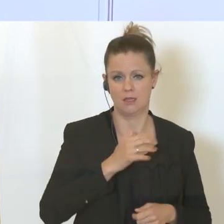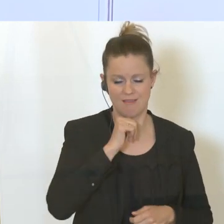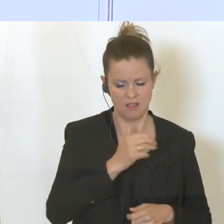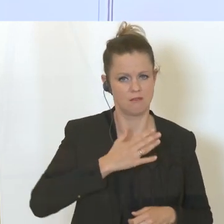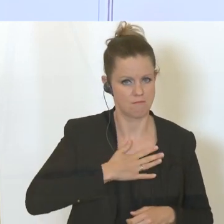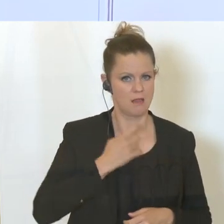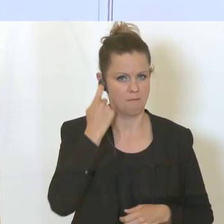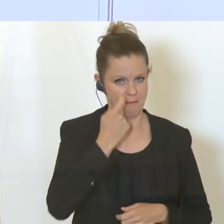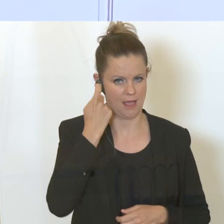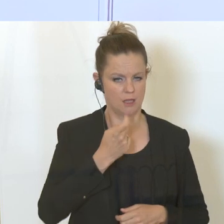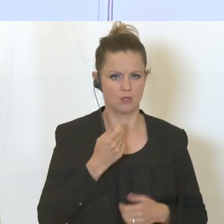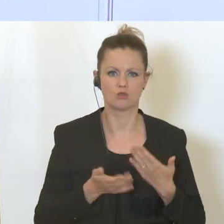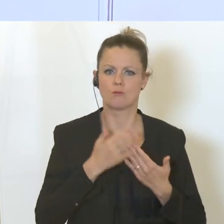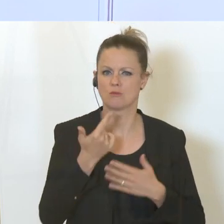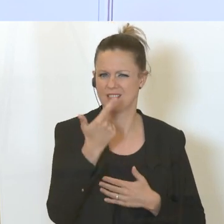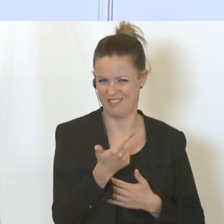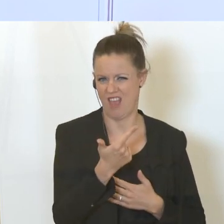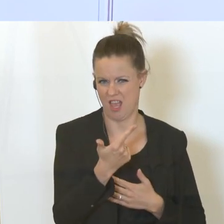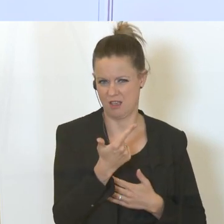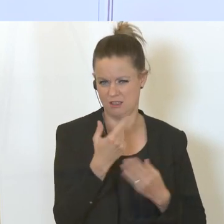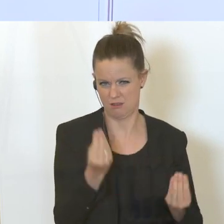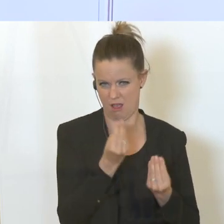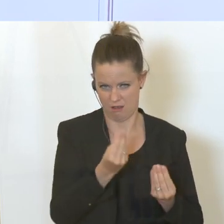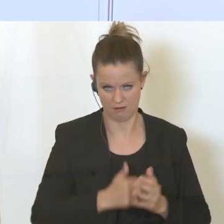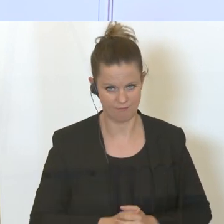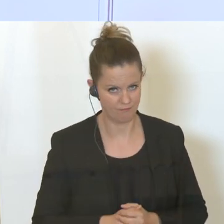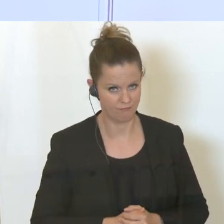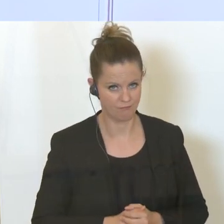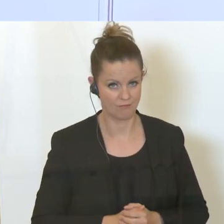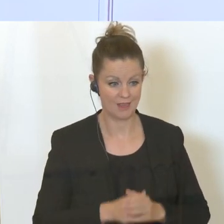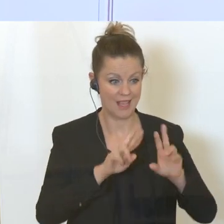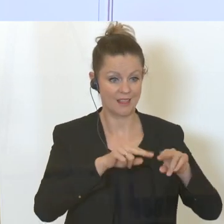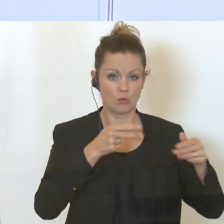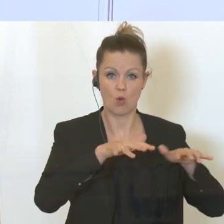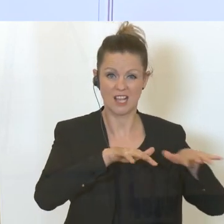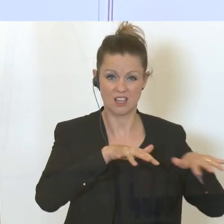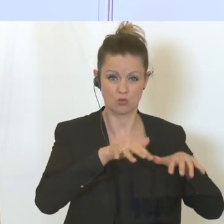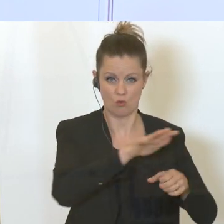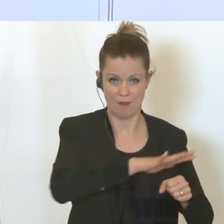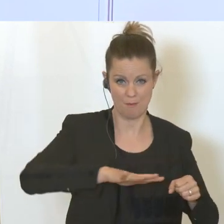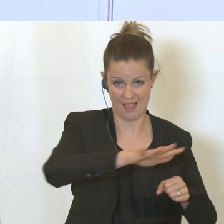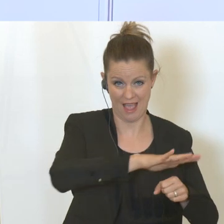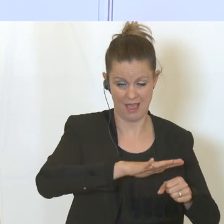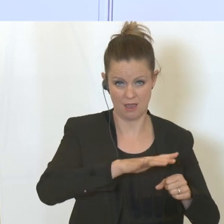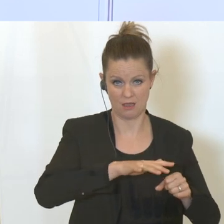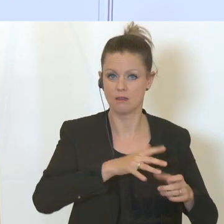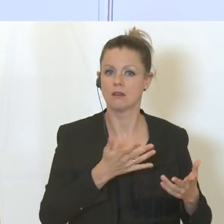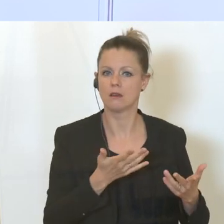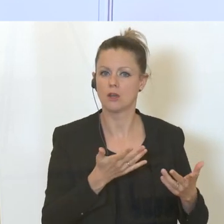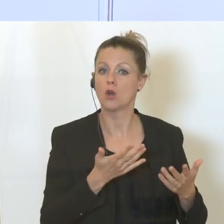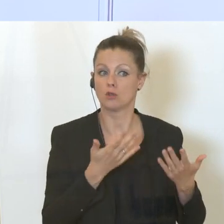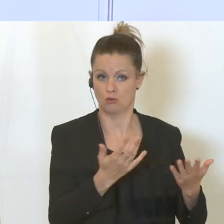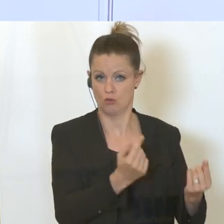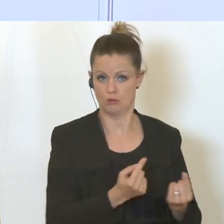denn ich gebe Ihnen zwei Beispiele. Wir haben im Naturkatastrophenbereich es sehr wohl